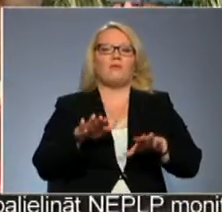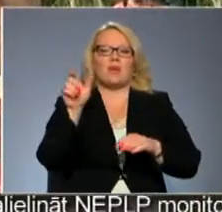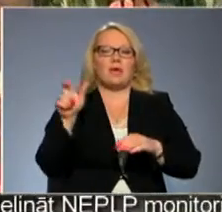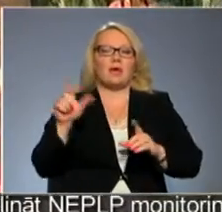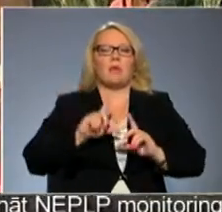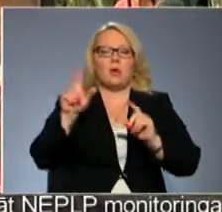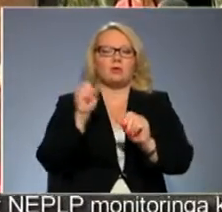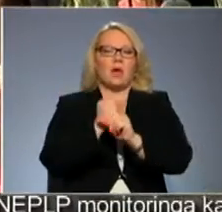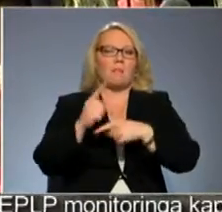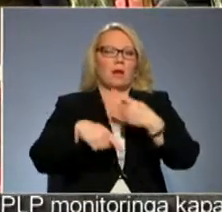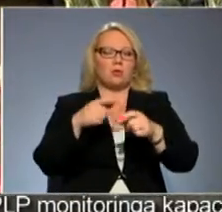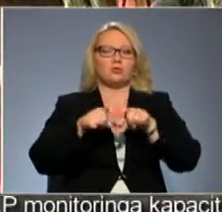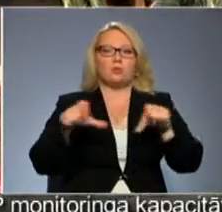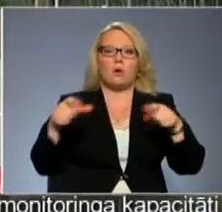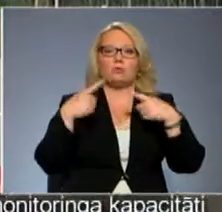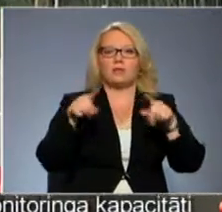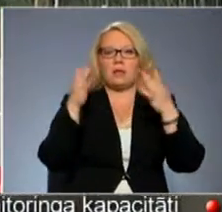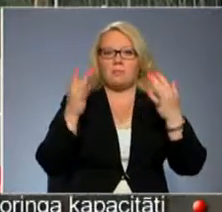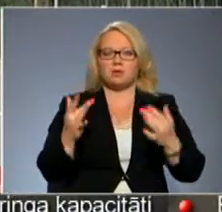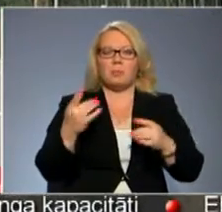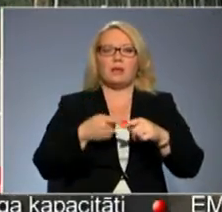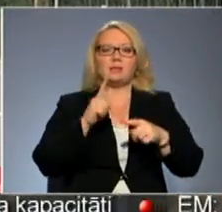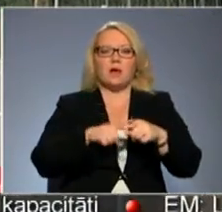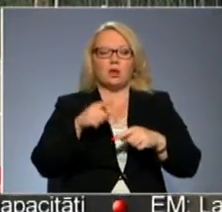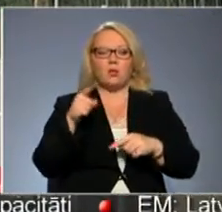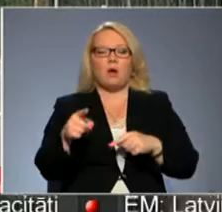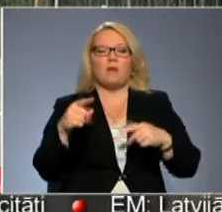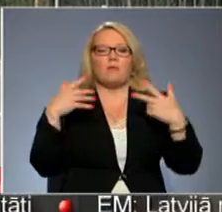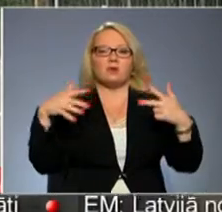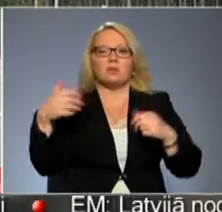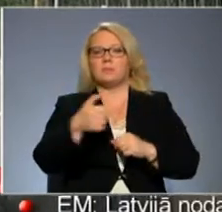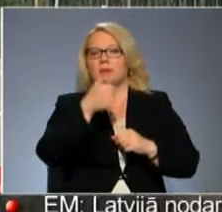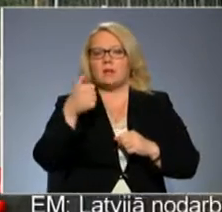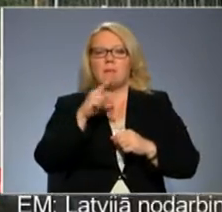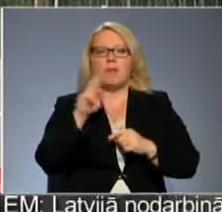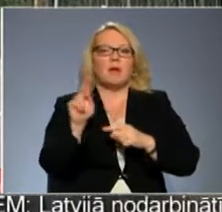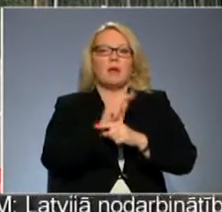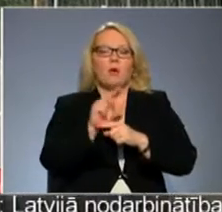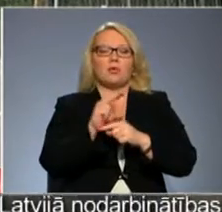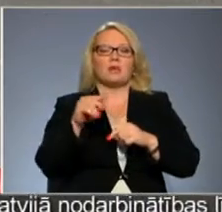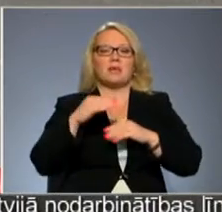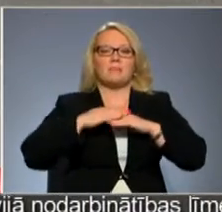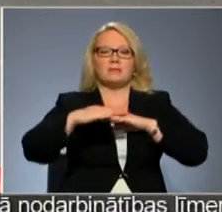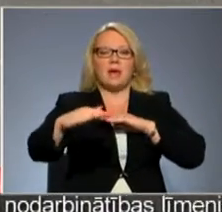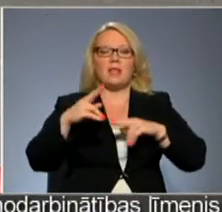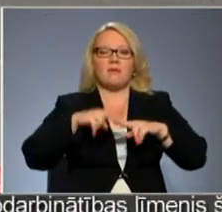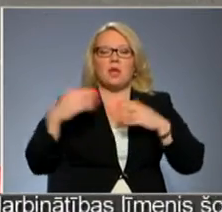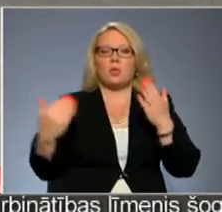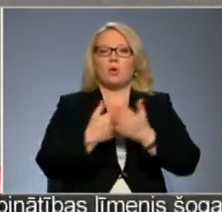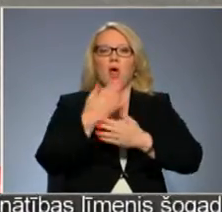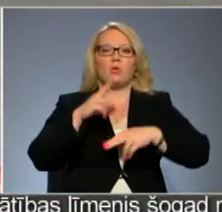gaitās uz skolu un citiem pasākumiem. Līdz ar to jau kopš 80. gadiem neremontātā zemes ceļa vietā no jauna,